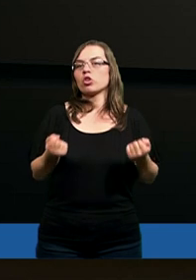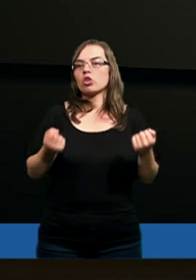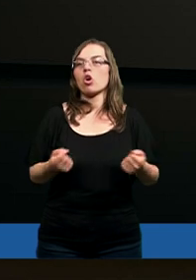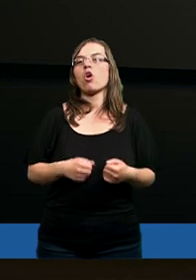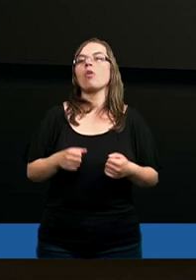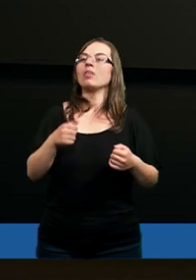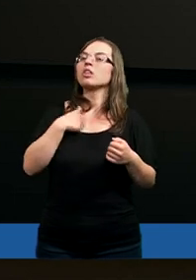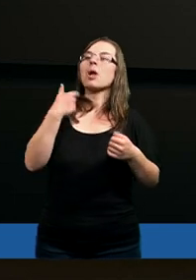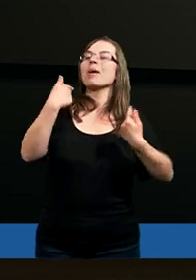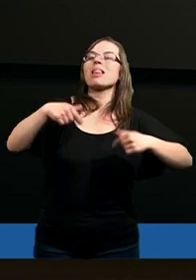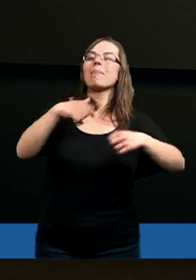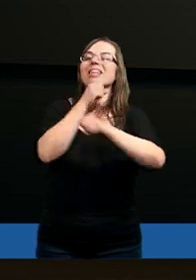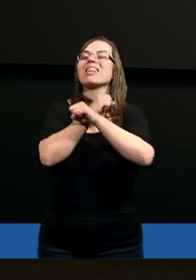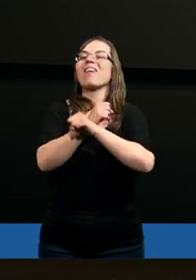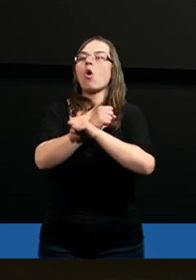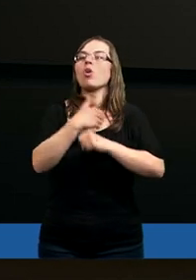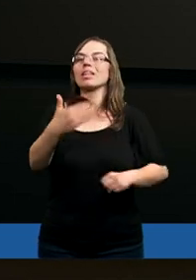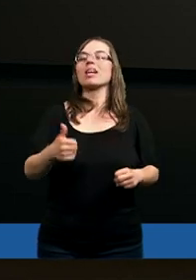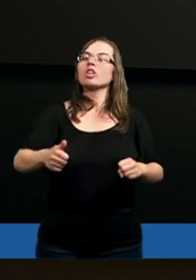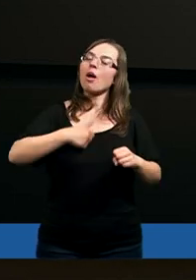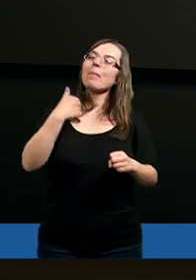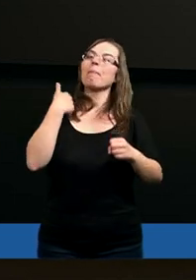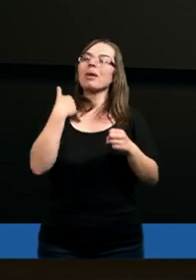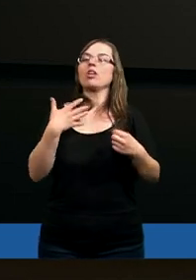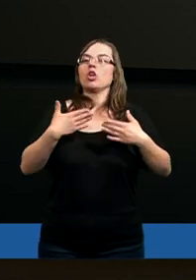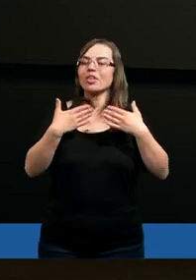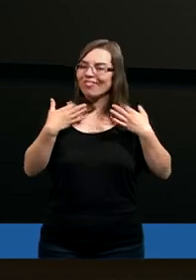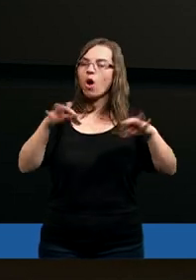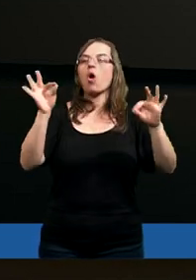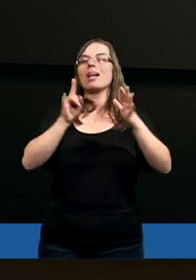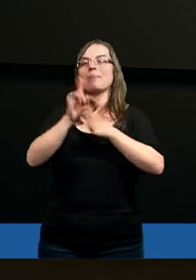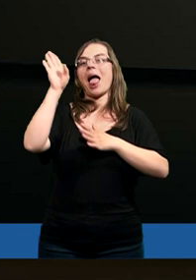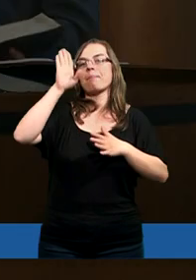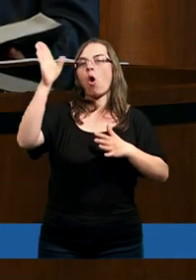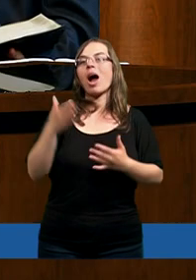nie chcę użyć, niemożliwym, ale bardzo trudnym.